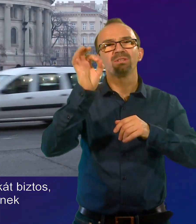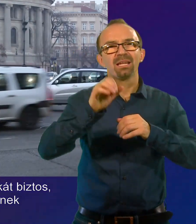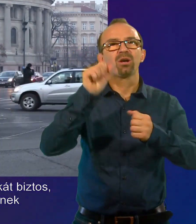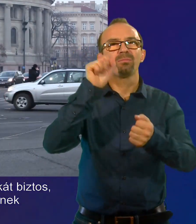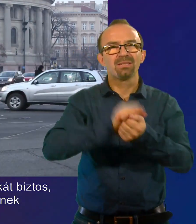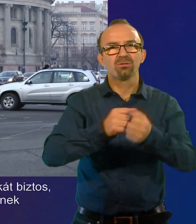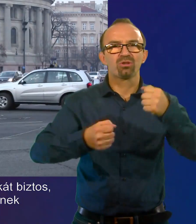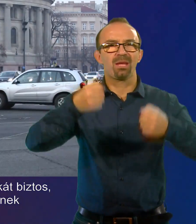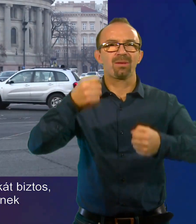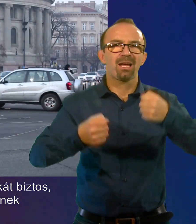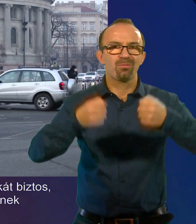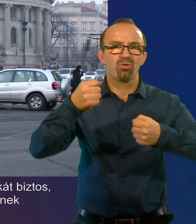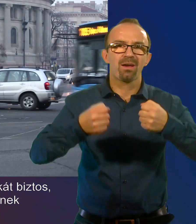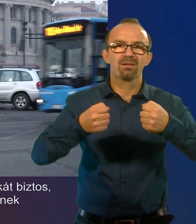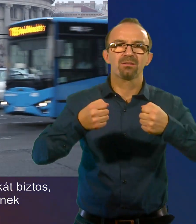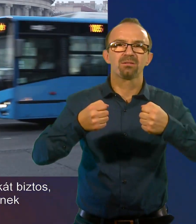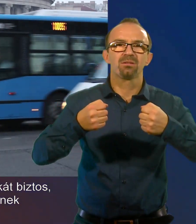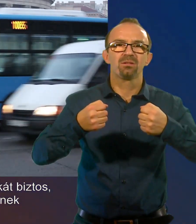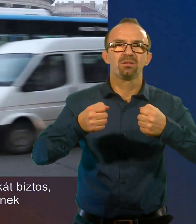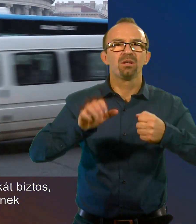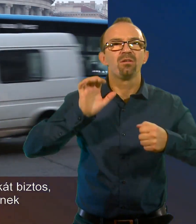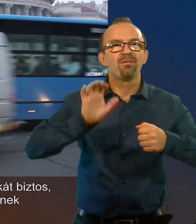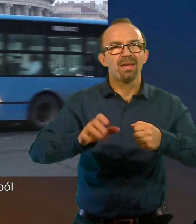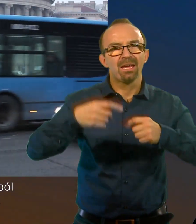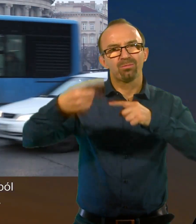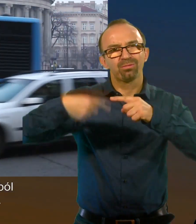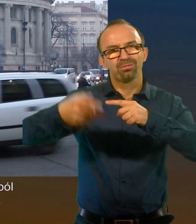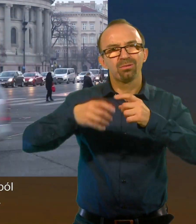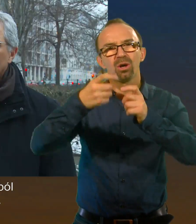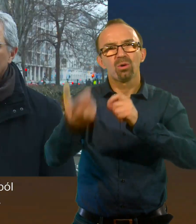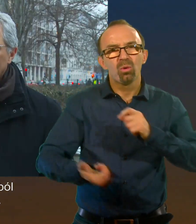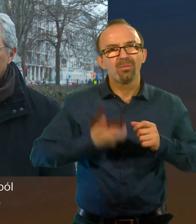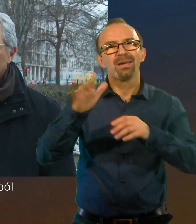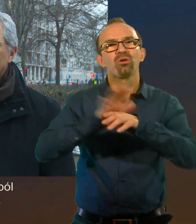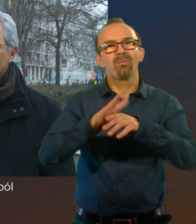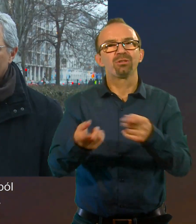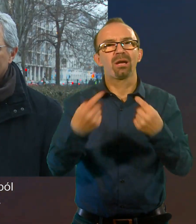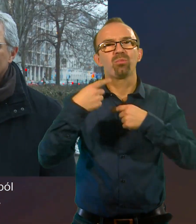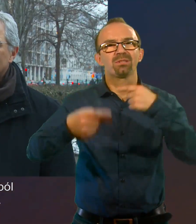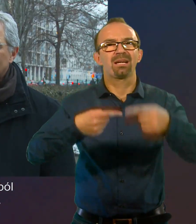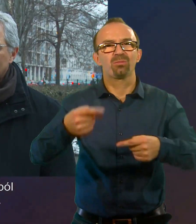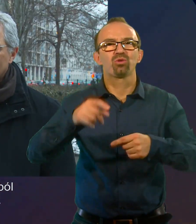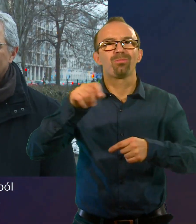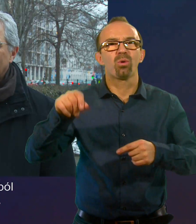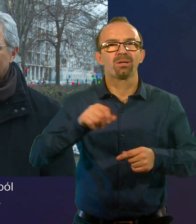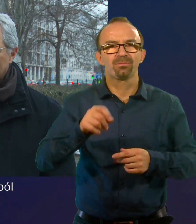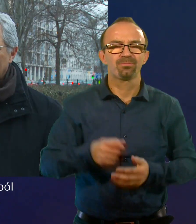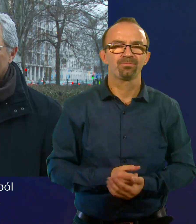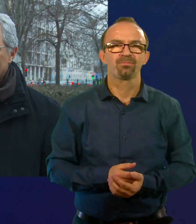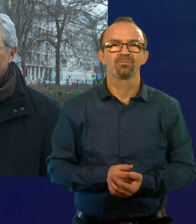biztos, vagy a gépjárművek fékbetéteinek és gumiabroncsainak kopásából származó por